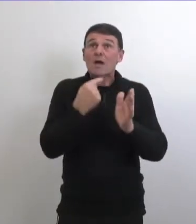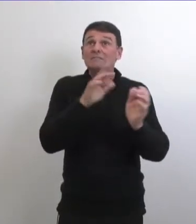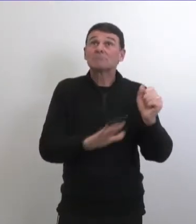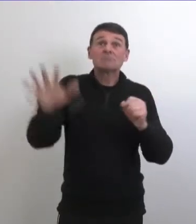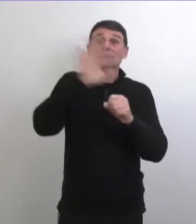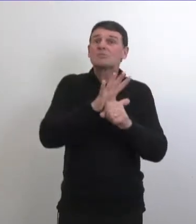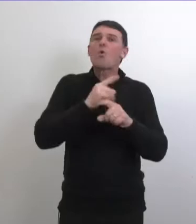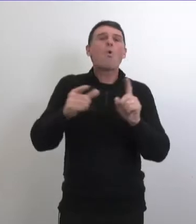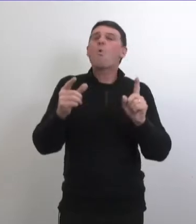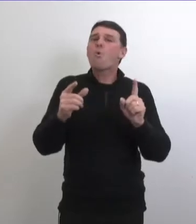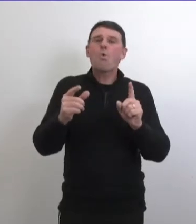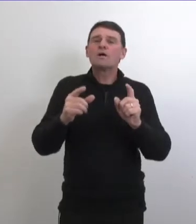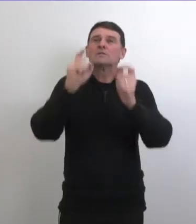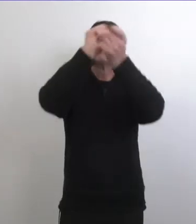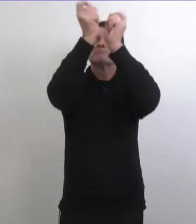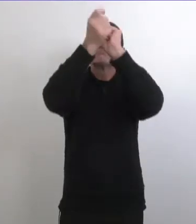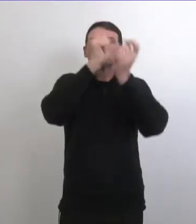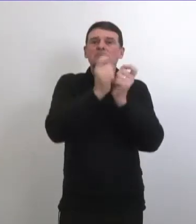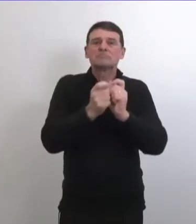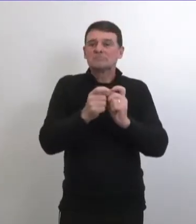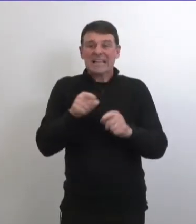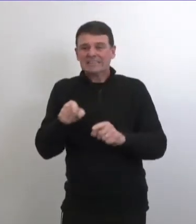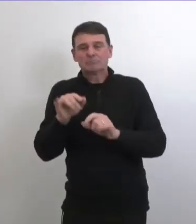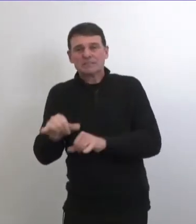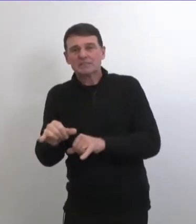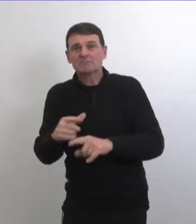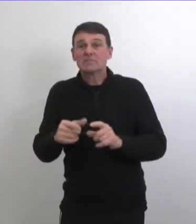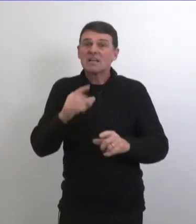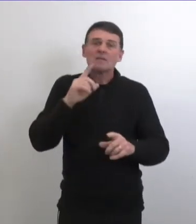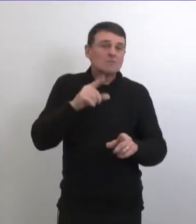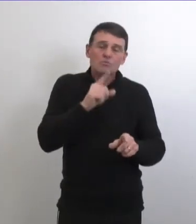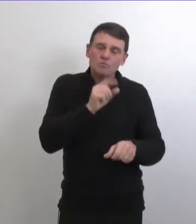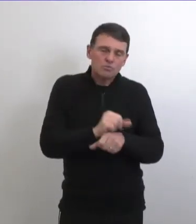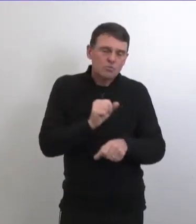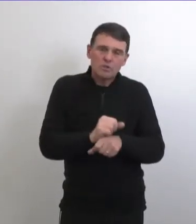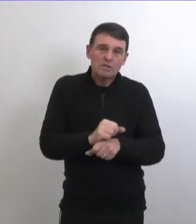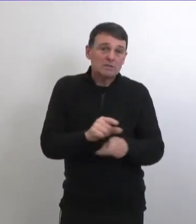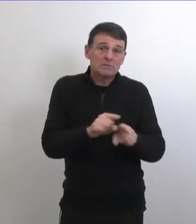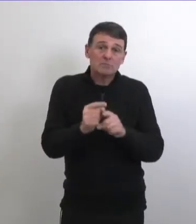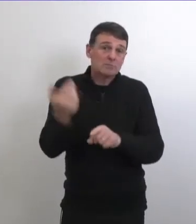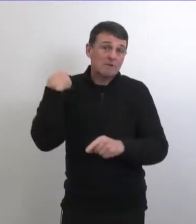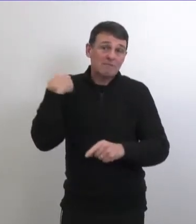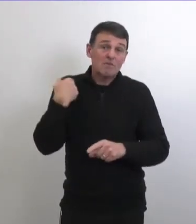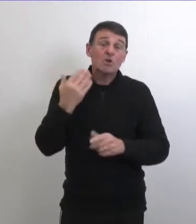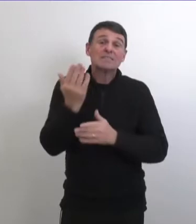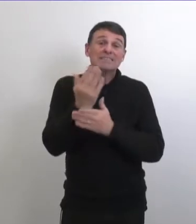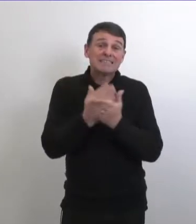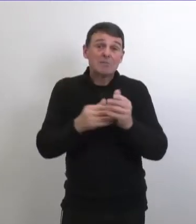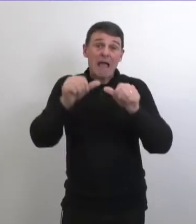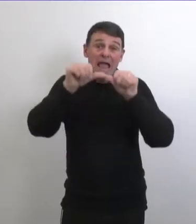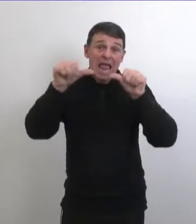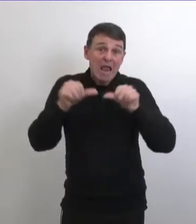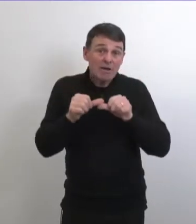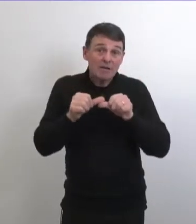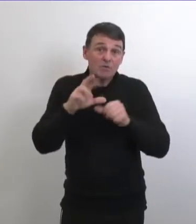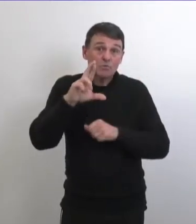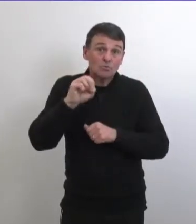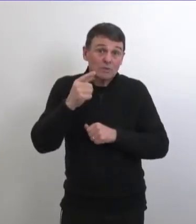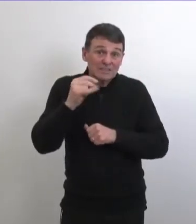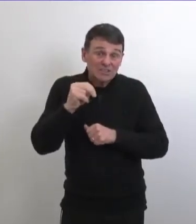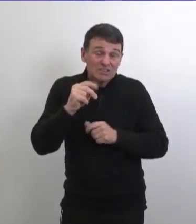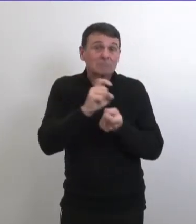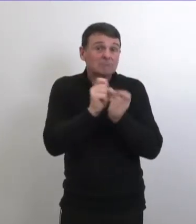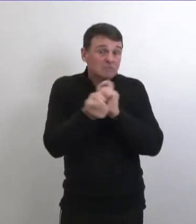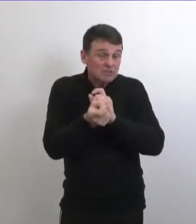et on va voir si peut-être les régions vont être traitées de manière différente on a fait ça déjà dans le passé